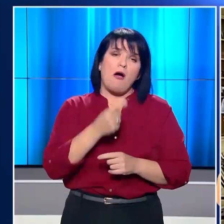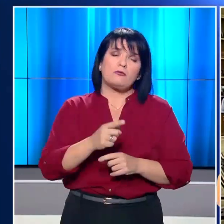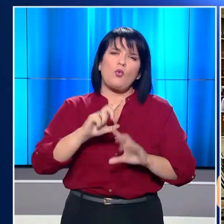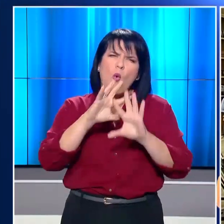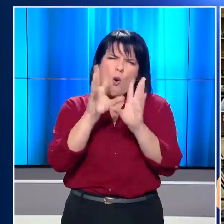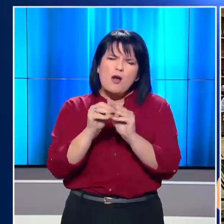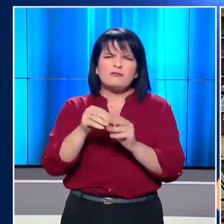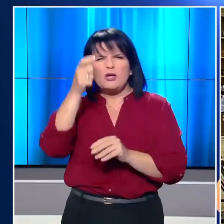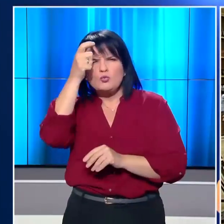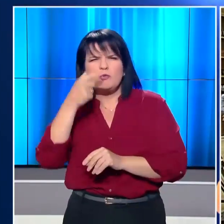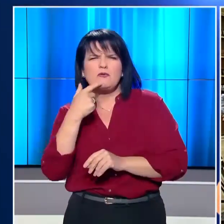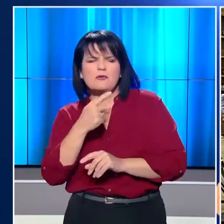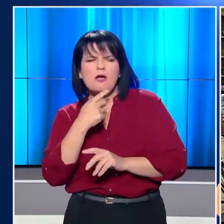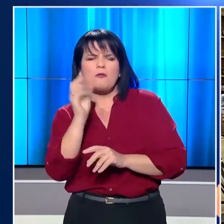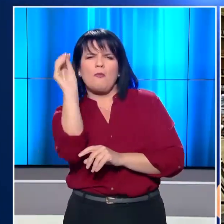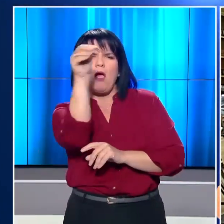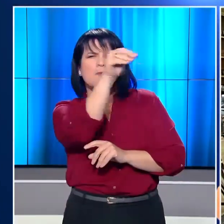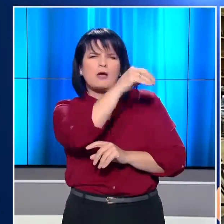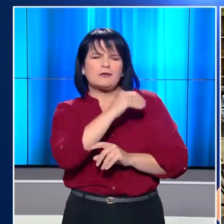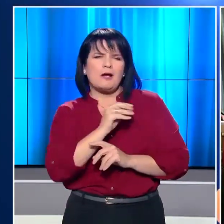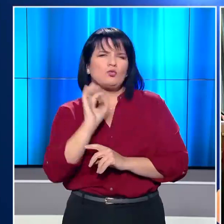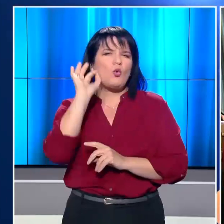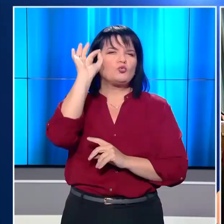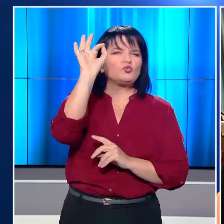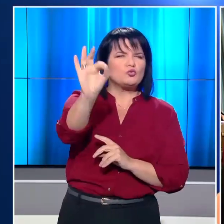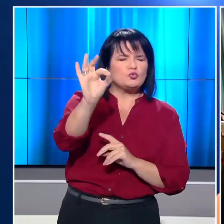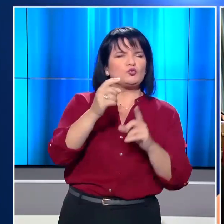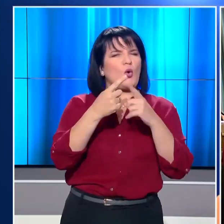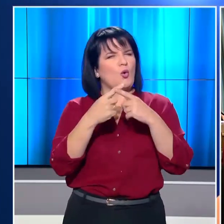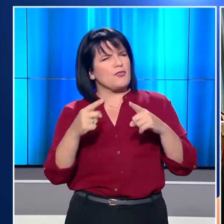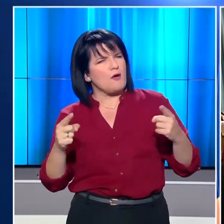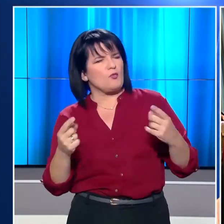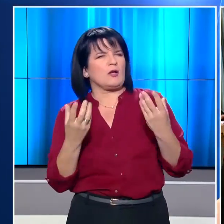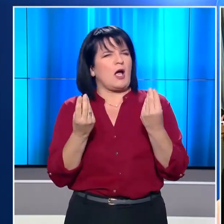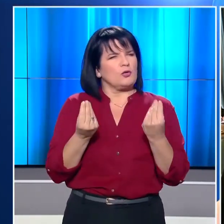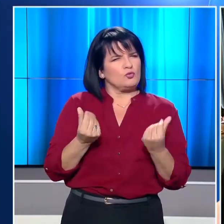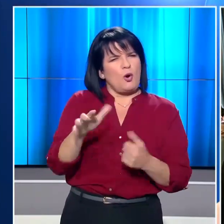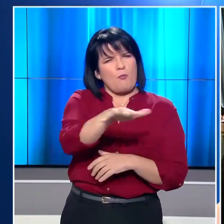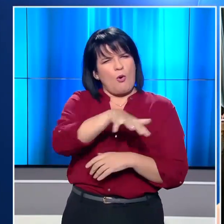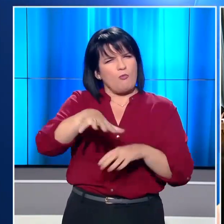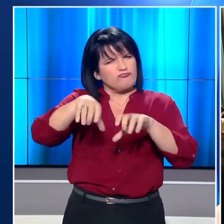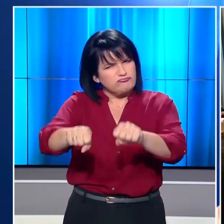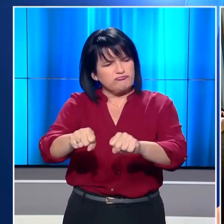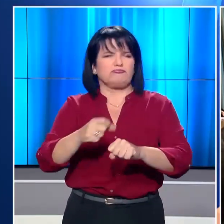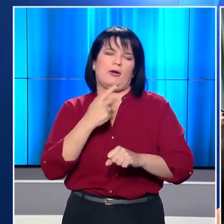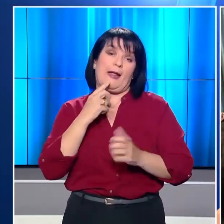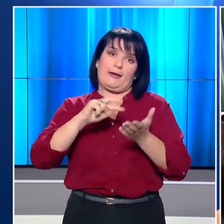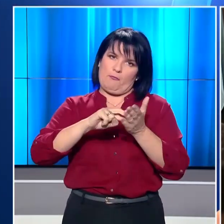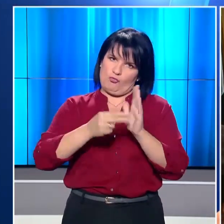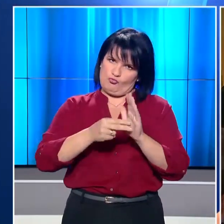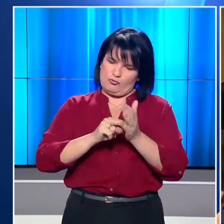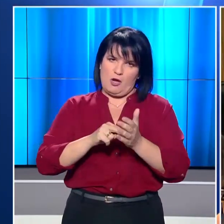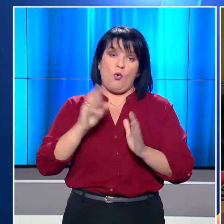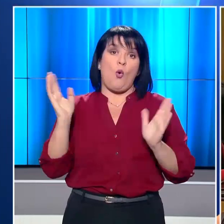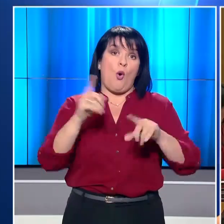εργαλειοποίησαν το προσφυγικό, χρησιμοποιώντας τους κατατρεγμένους ως πιόνια για την επιδίωξη των δικών τους γεωπολιτικών στόχων, ας είναι πιο προσεκτικοί